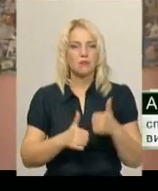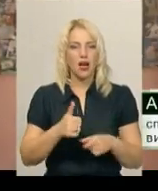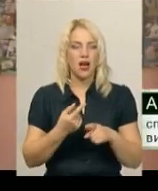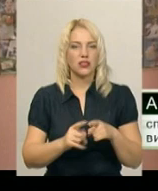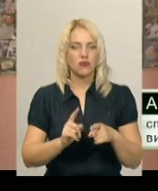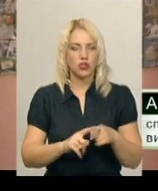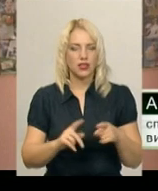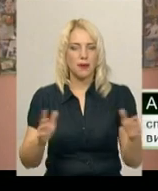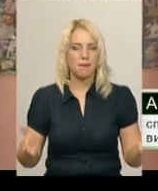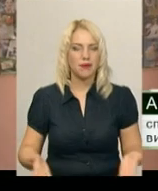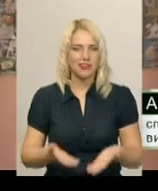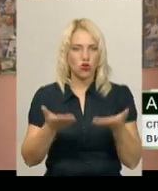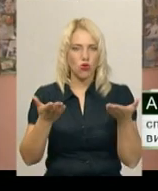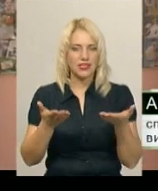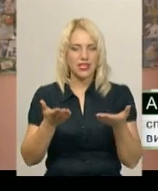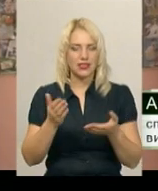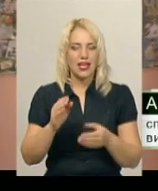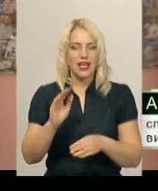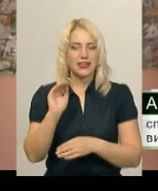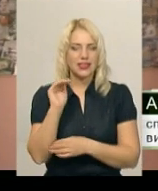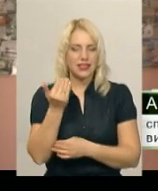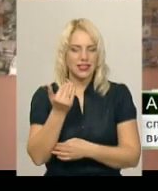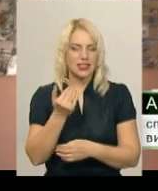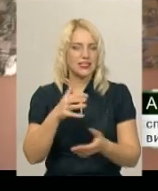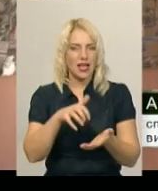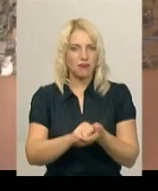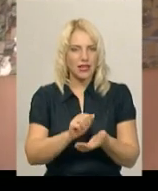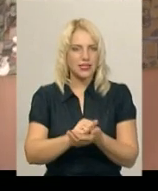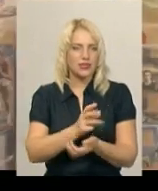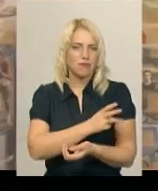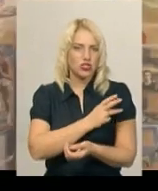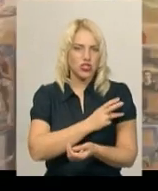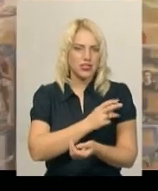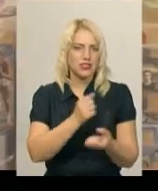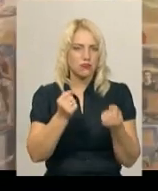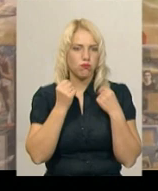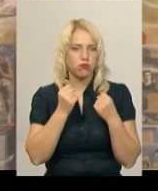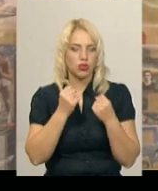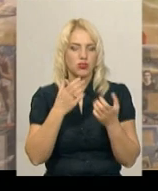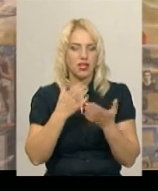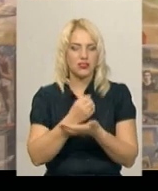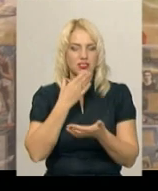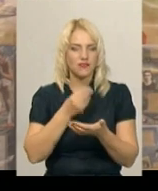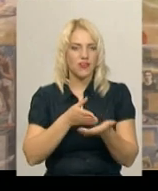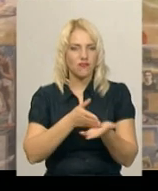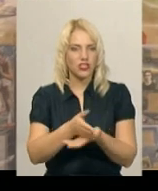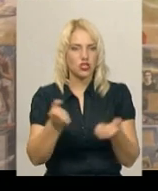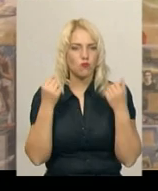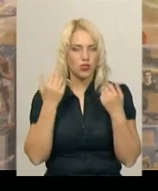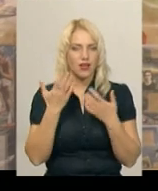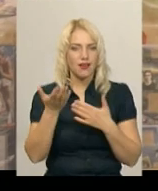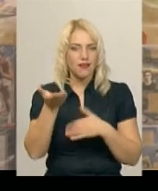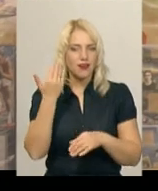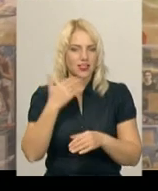Змагання підносять дитині бажання більше займатися спортом. Найти свій вид спорту, який вони раніше,